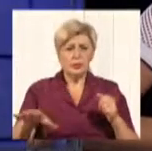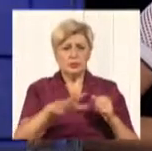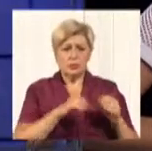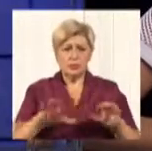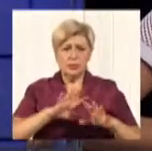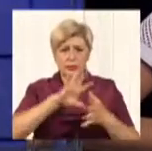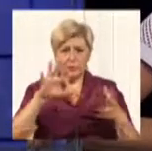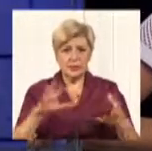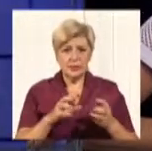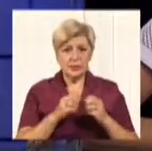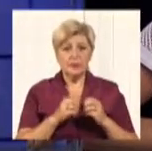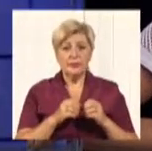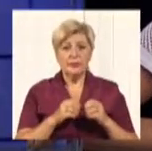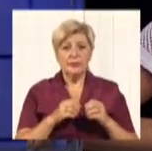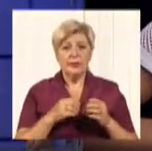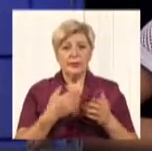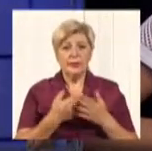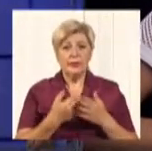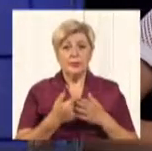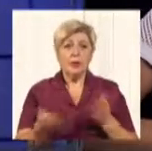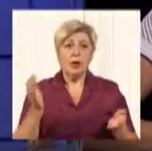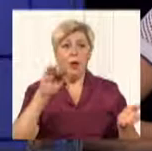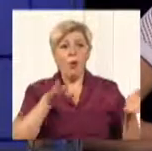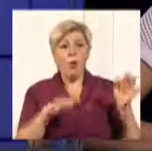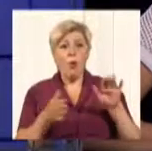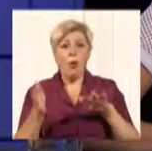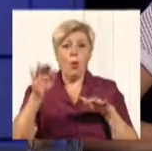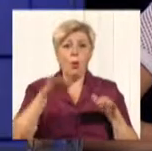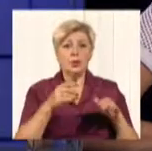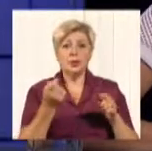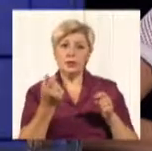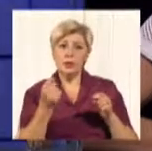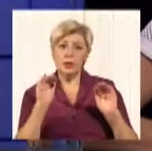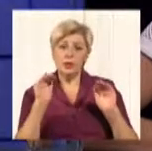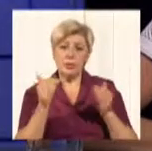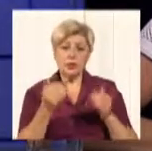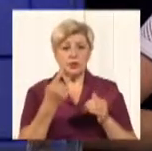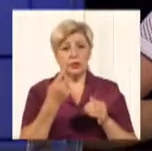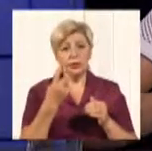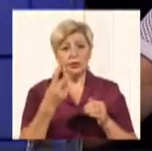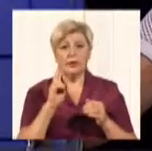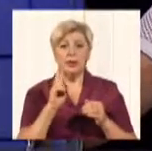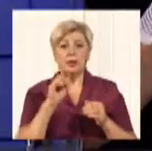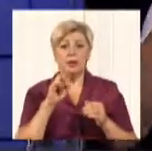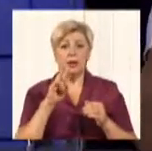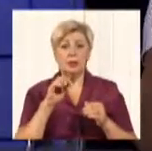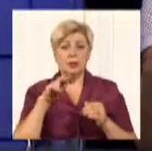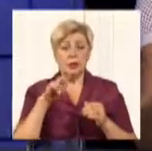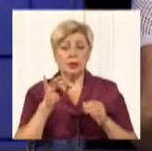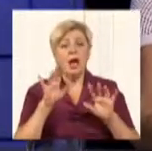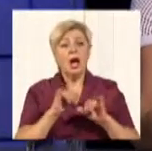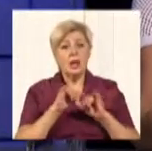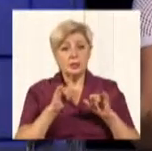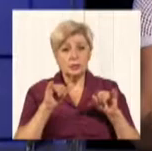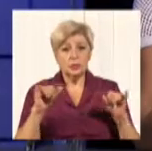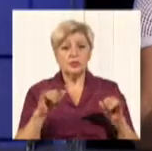трохи залежить від рельєфу, наприклад, в горах. Це може бути трохи менше, там на один-два канали, але з розвитком